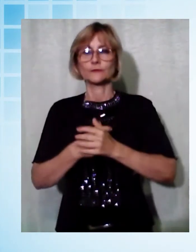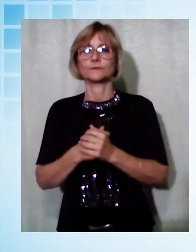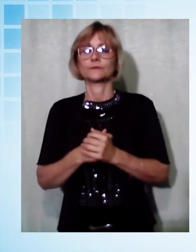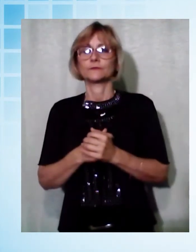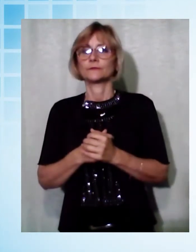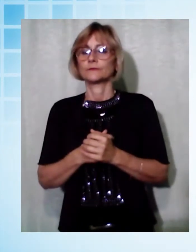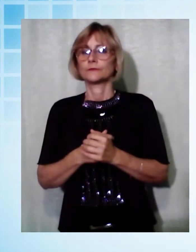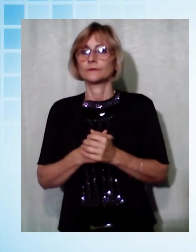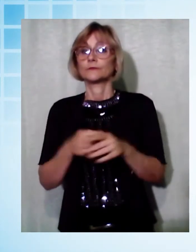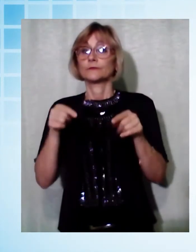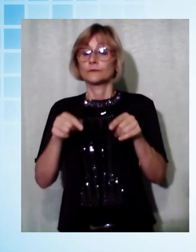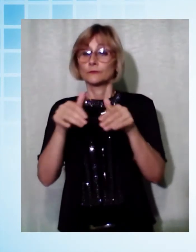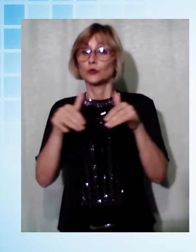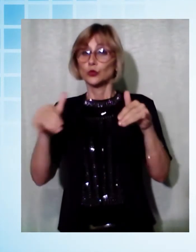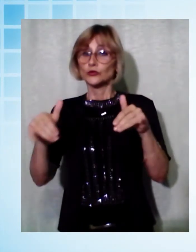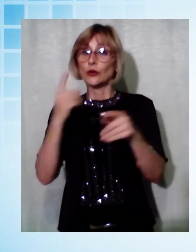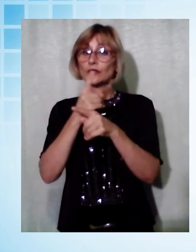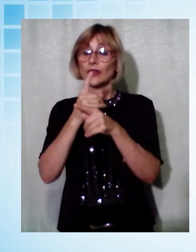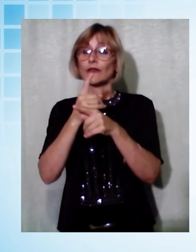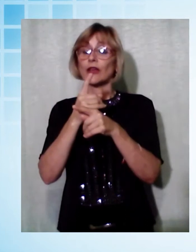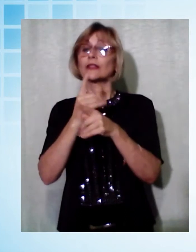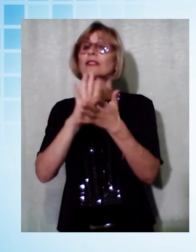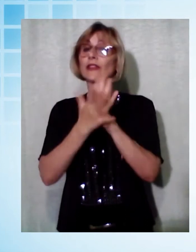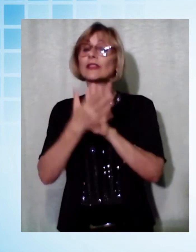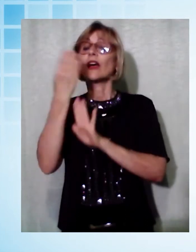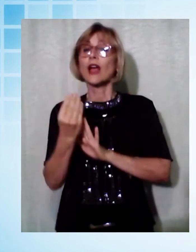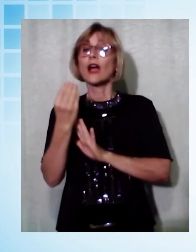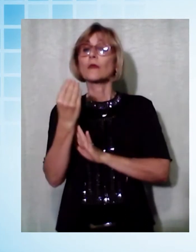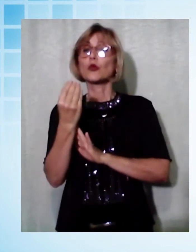è fare dello stesso museo un monumento che sia attrattivo per i visitatori.